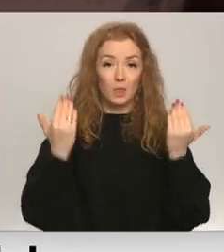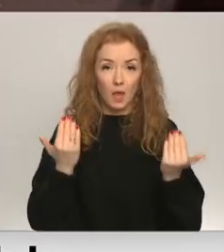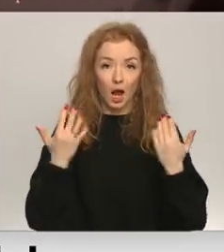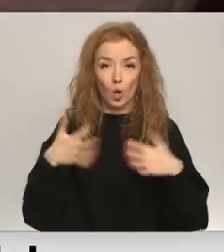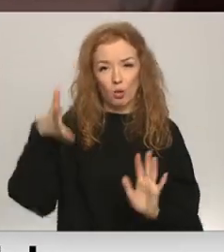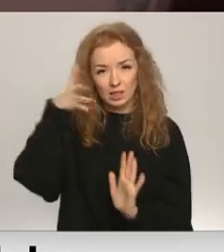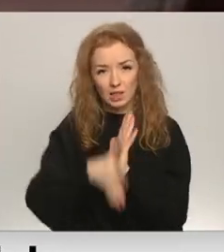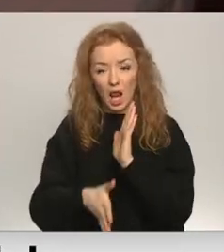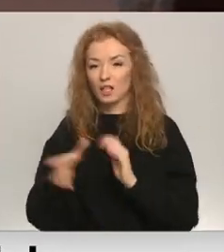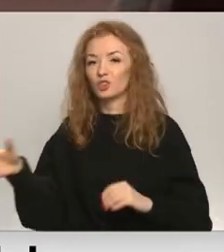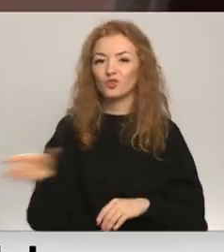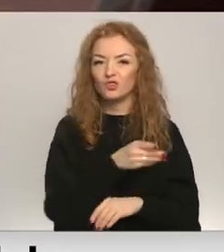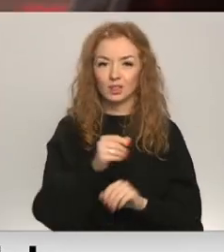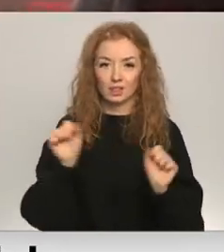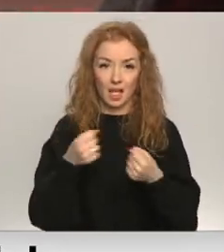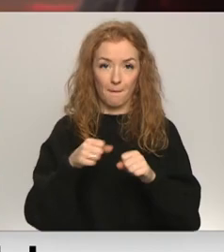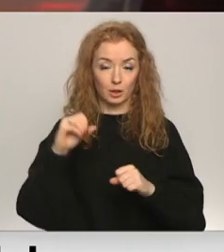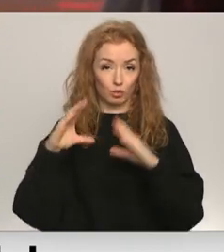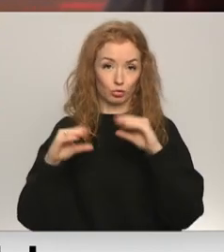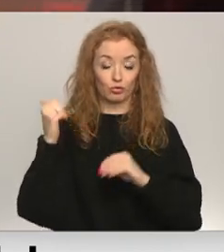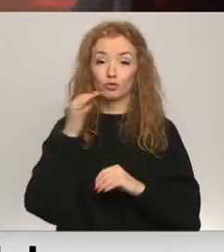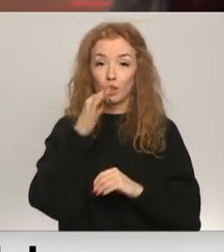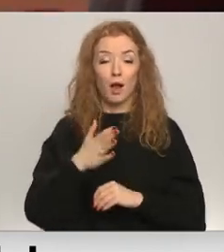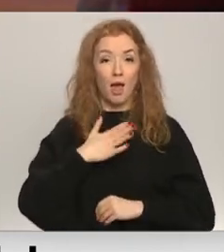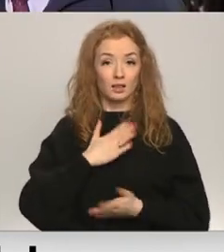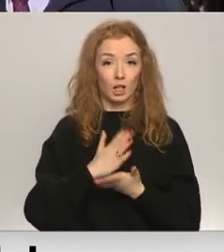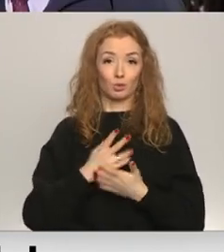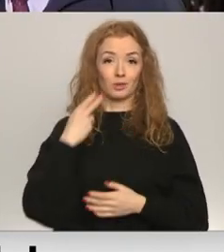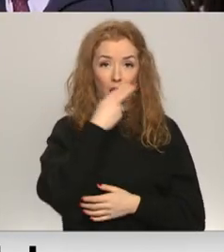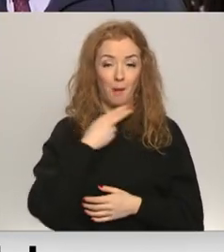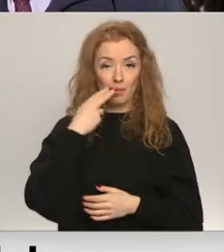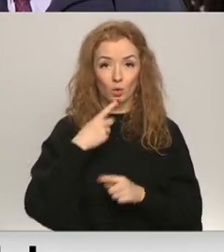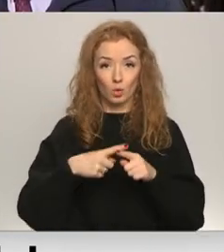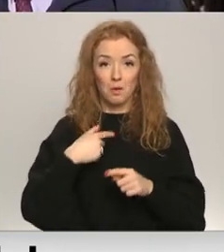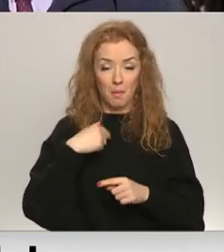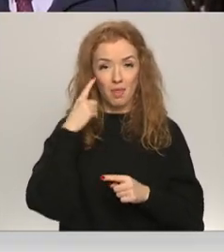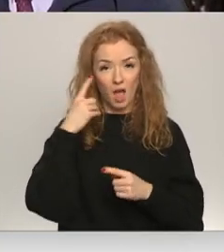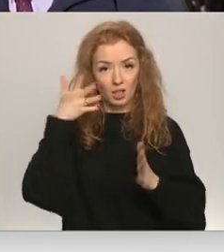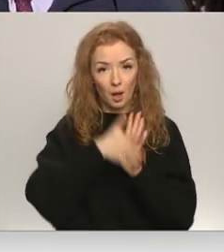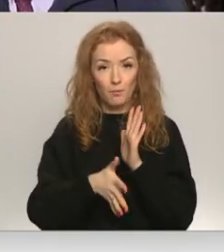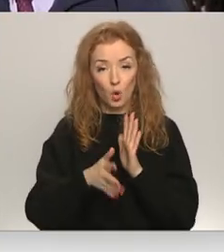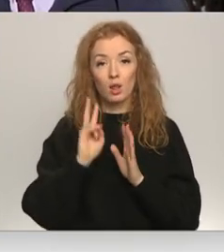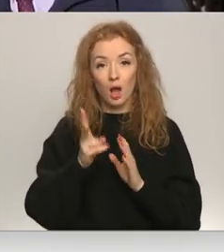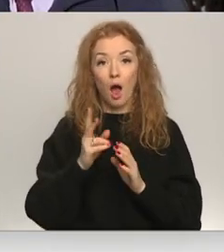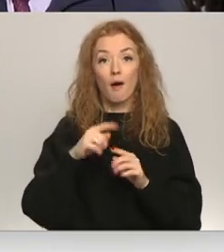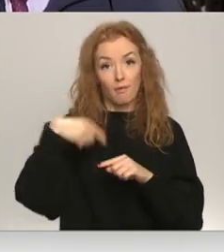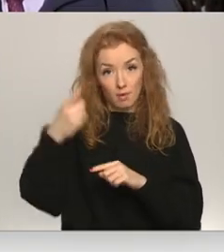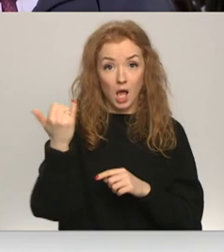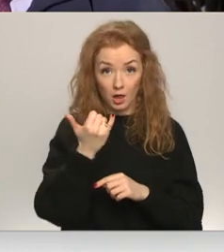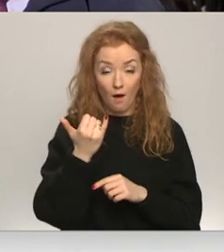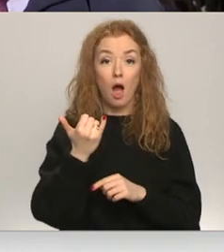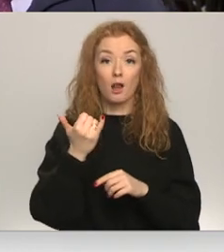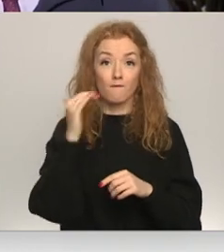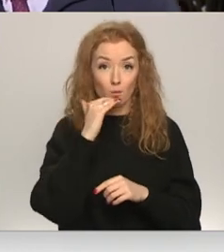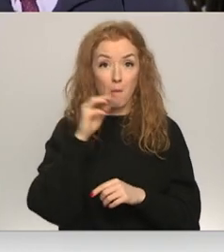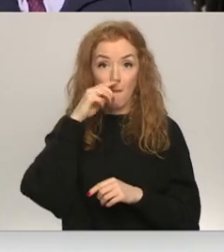būtu iztērēts viss ziemas budžets. Man kā saimniekiem jādomā gan arī par to, ka oranžās sarkanās snikšanas dienas var būt janvārī, februārī un pat